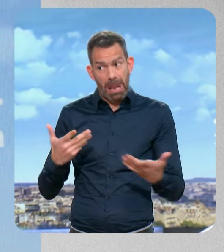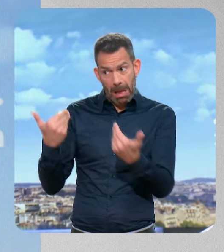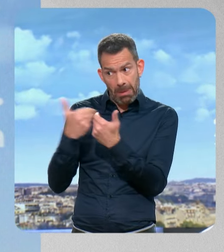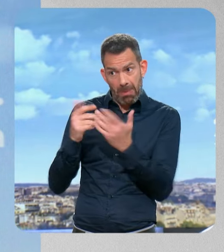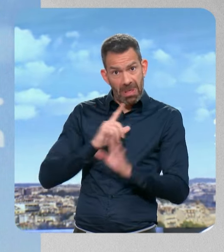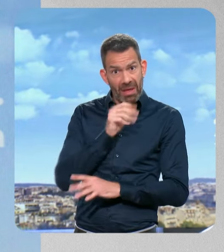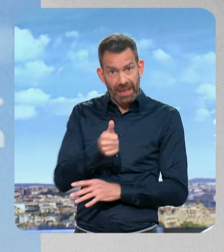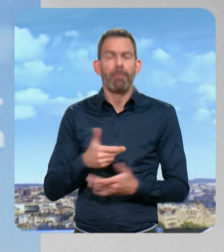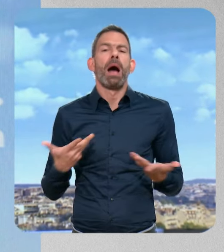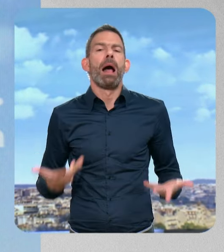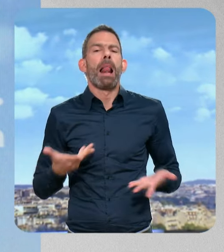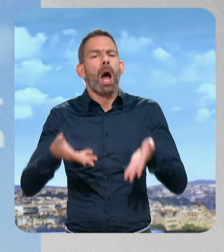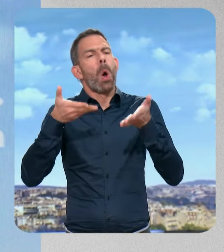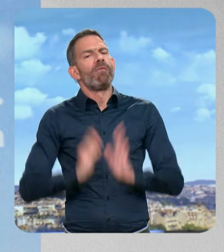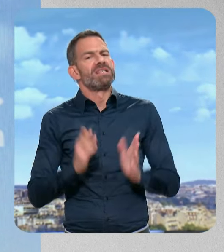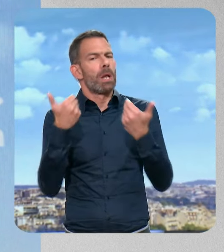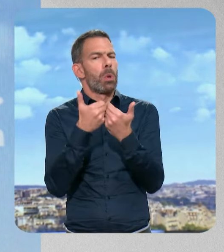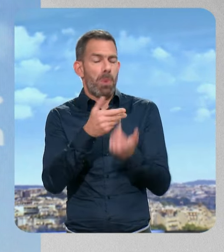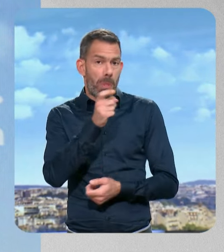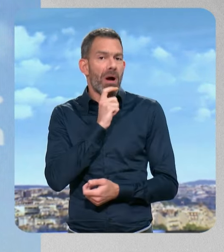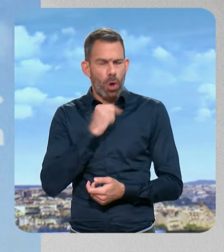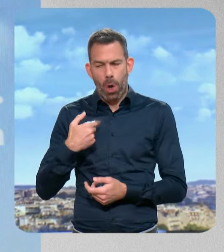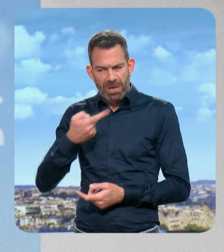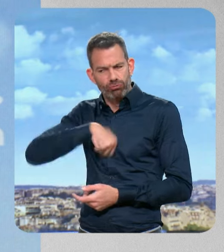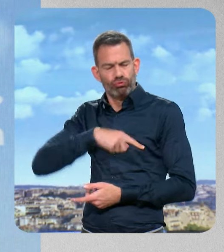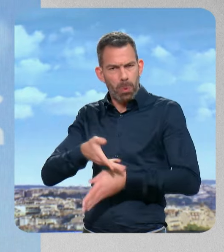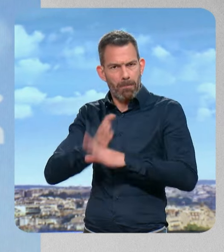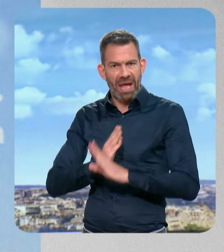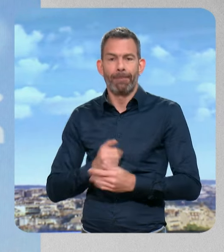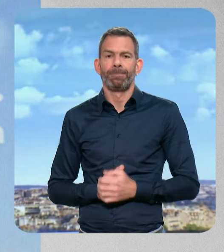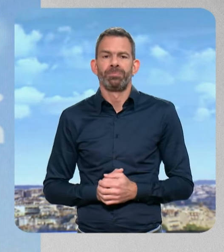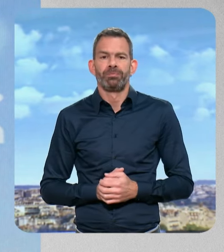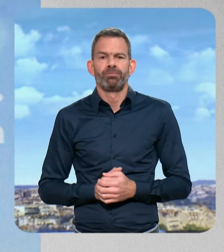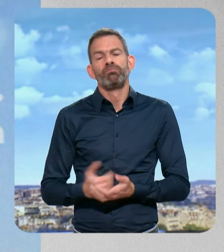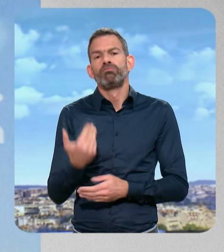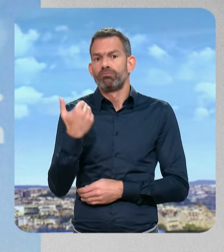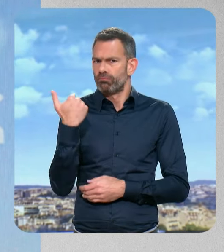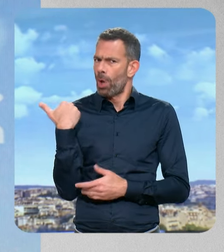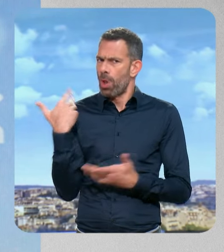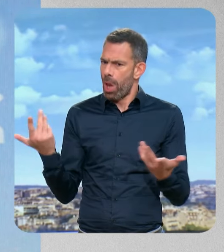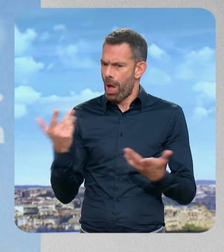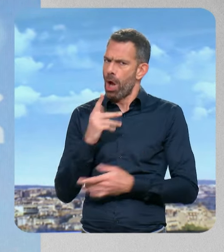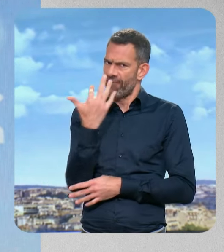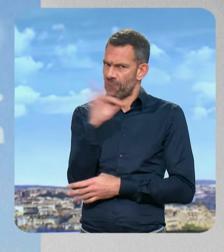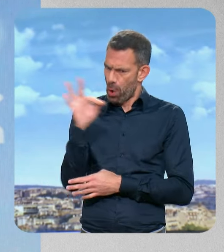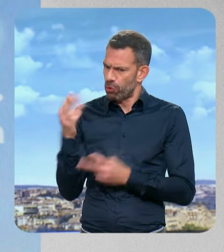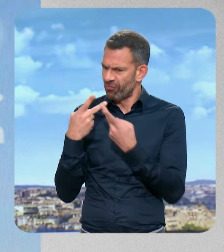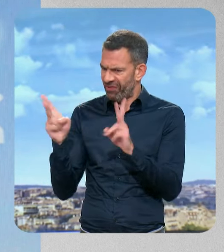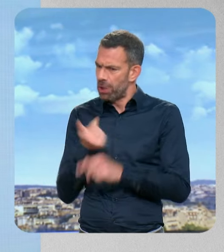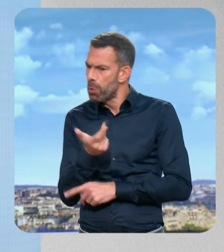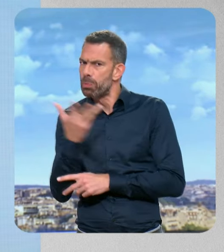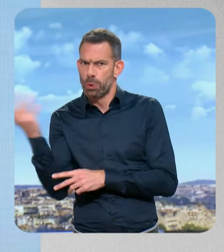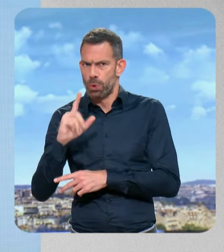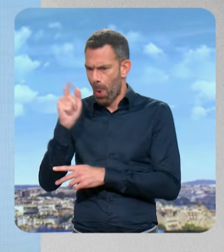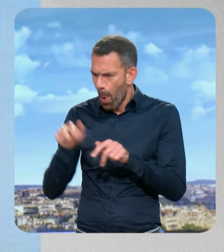formalisée à l où je vous parle, mais je pense qu'elle est imminente et nous sommes prêts. – Alors vous voyez, il y quelques jours aussi des villes qui ont été touchées en France. Certains maires sur le